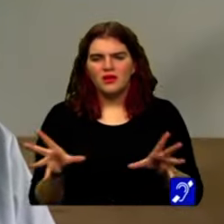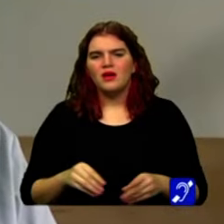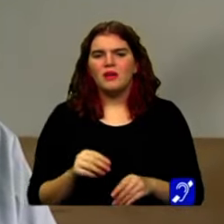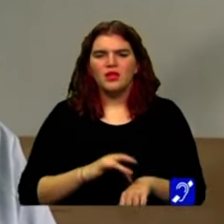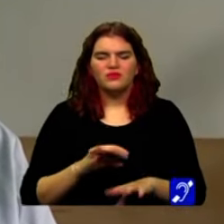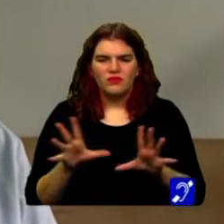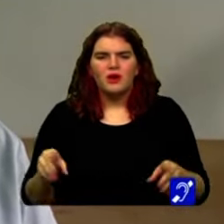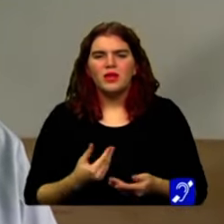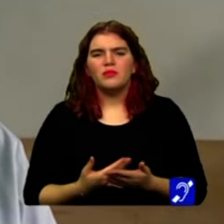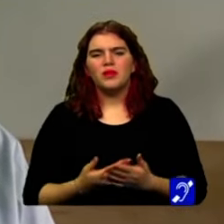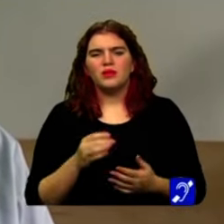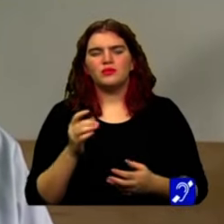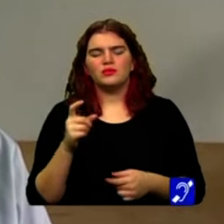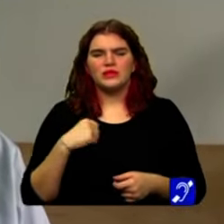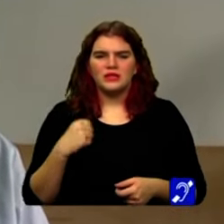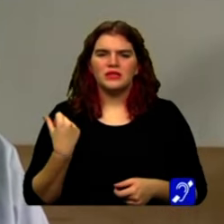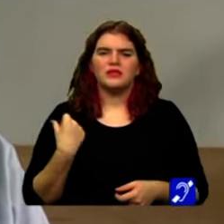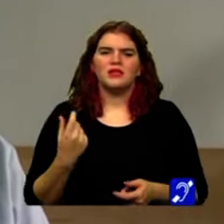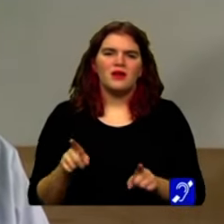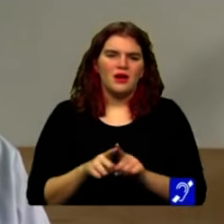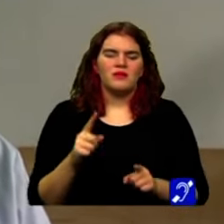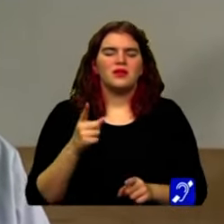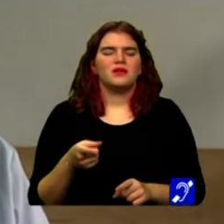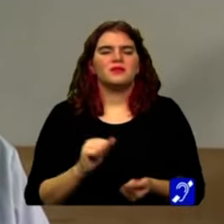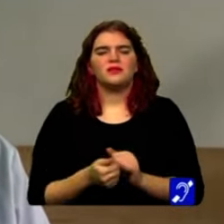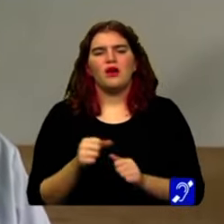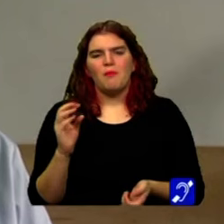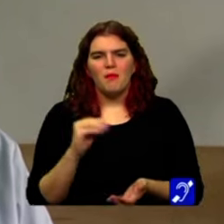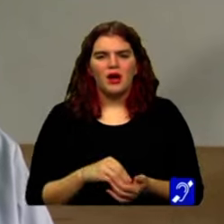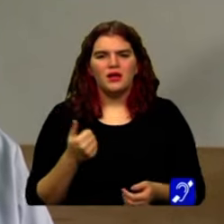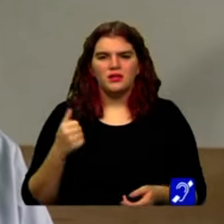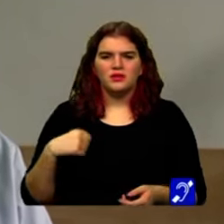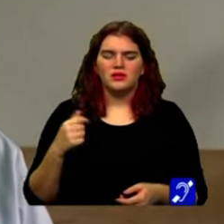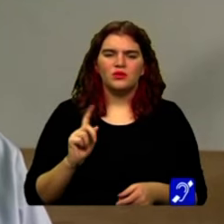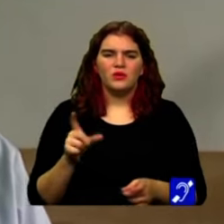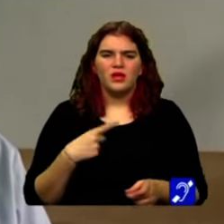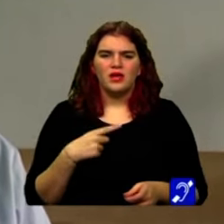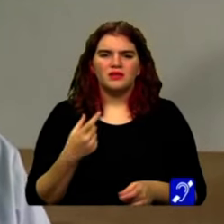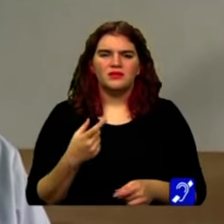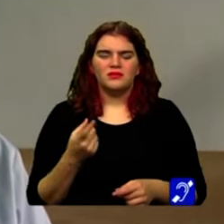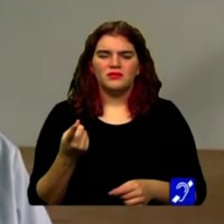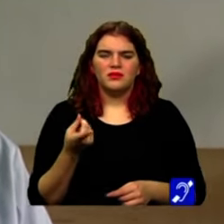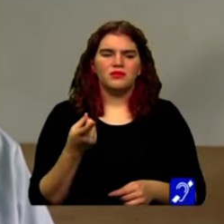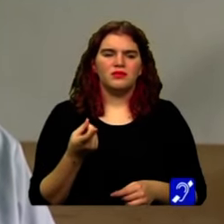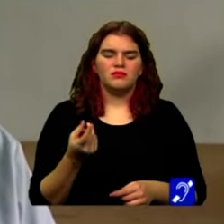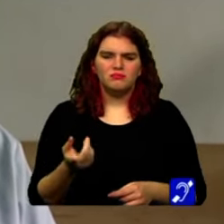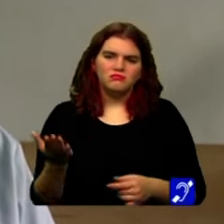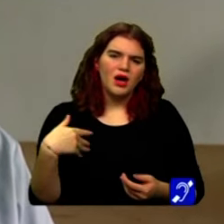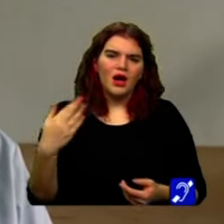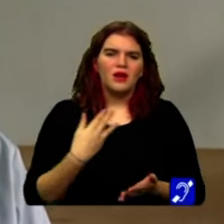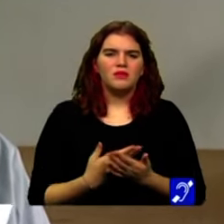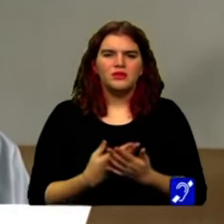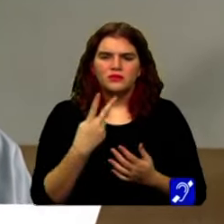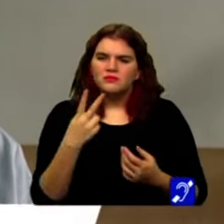familie pentru tineri, ca dumneavoastră, sau mai tineri, nu este deloc atractivă din punctul de